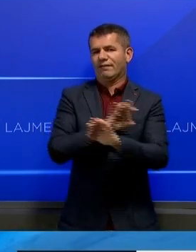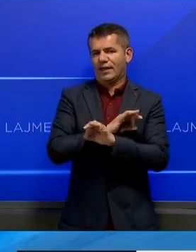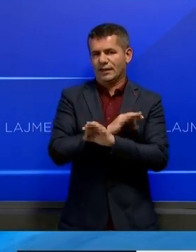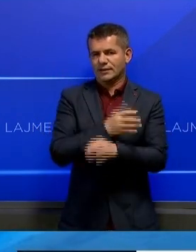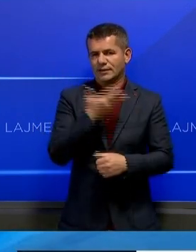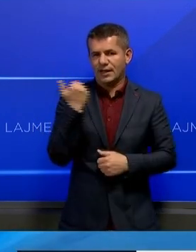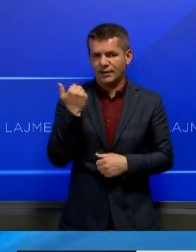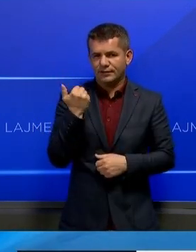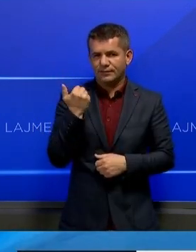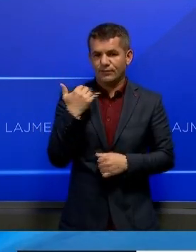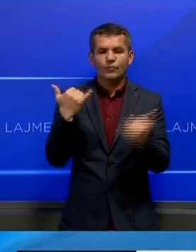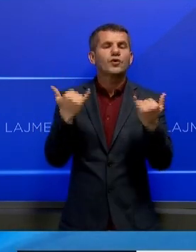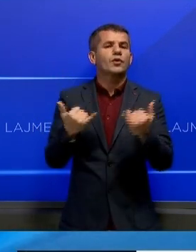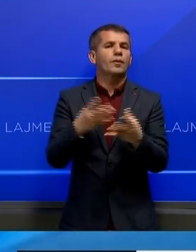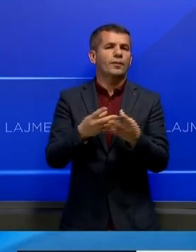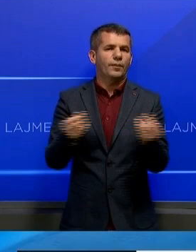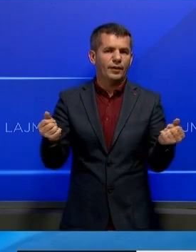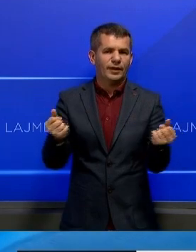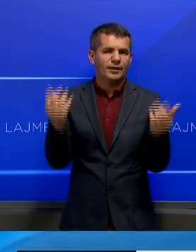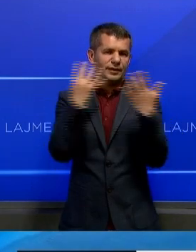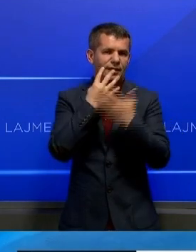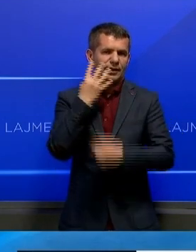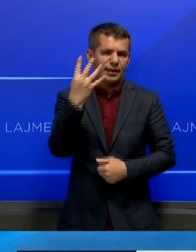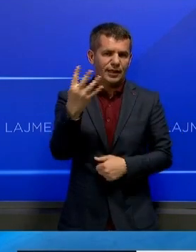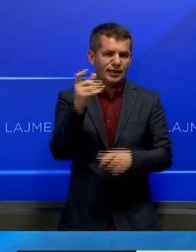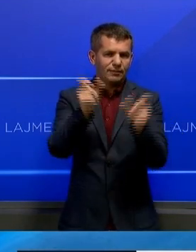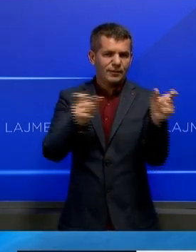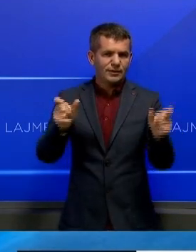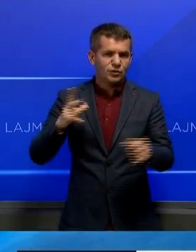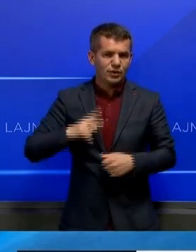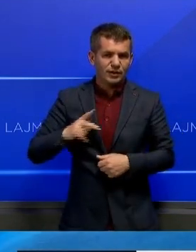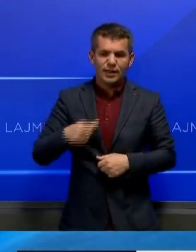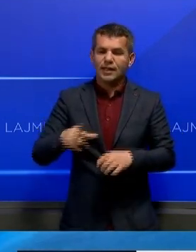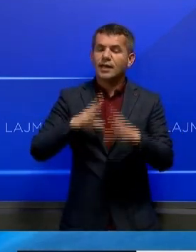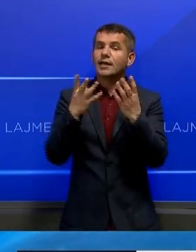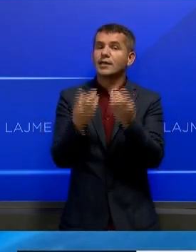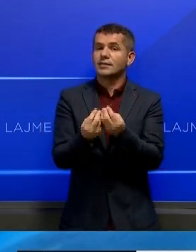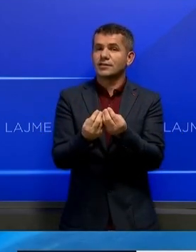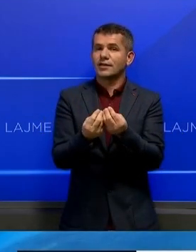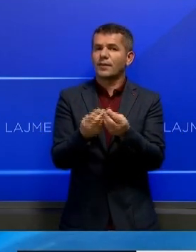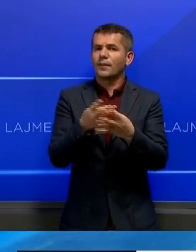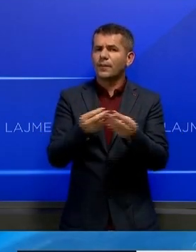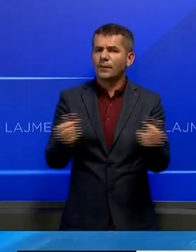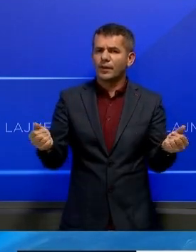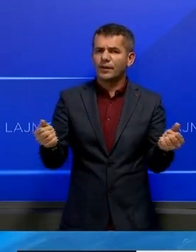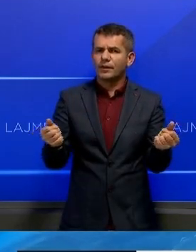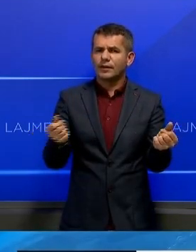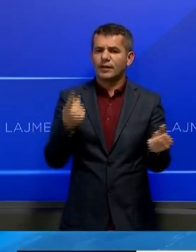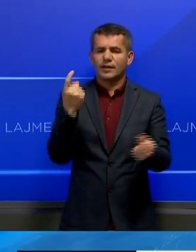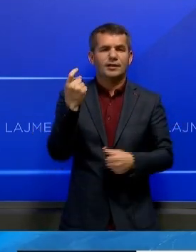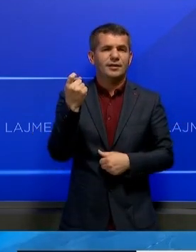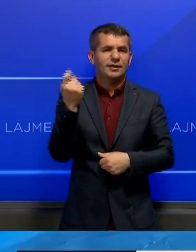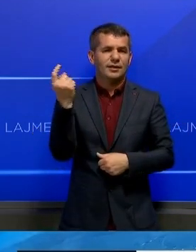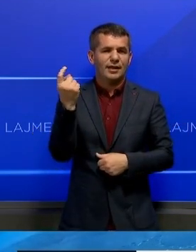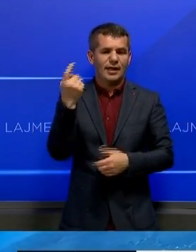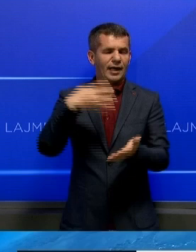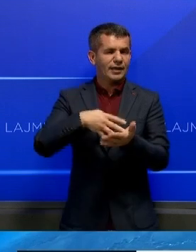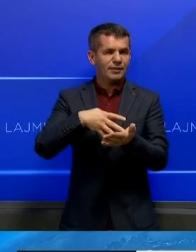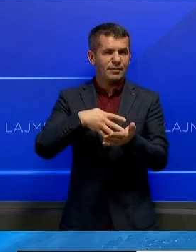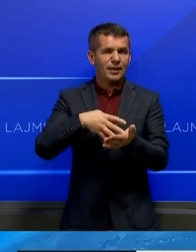rast i vdekjes. Sot janë shëruar 94 qytetarë, ndërsa numri i përgjëtshëmi të shëruarëve është 104